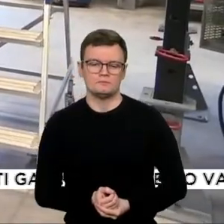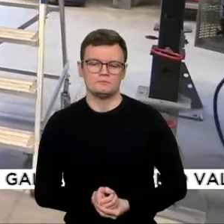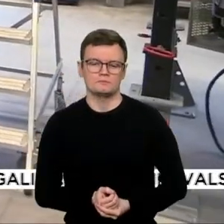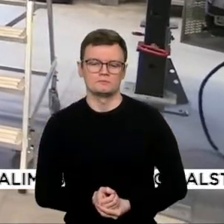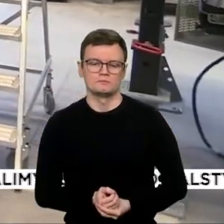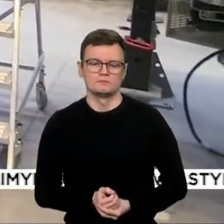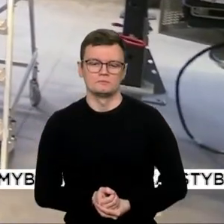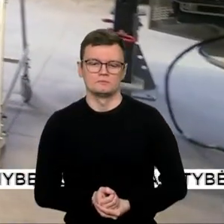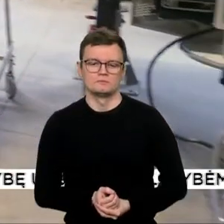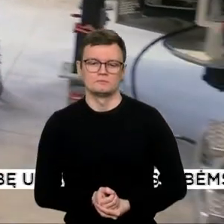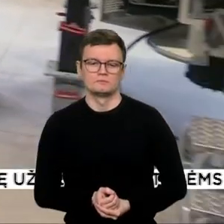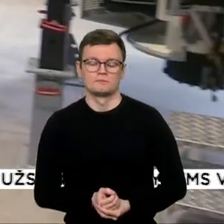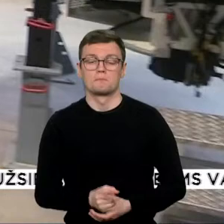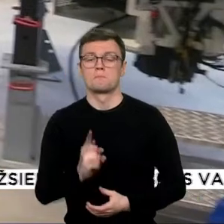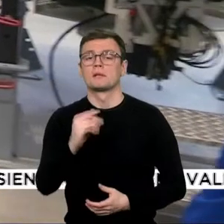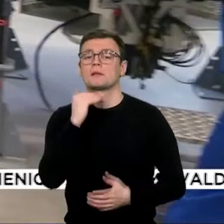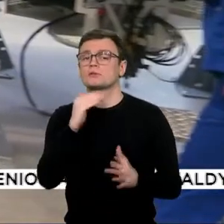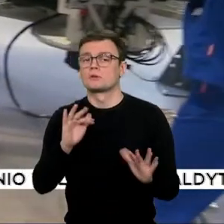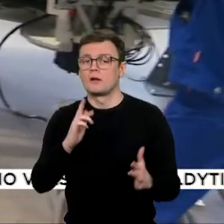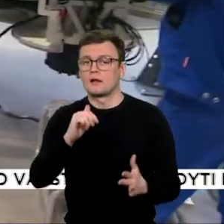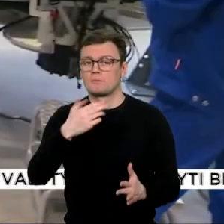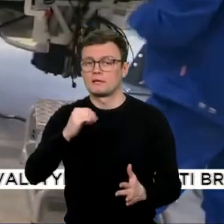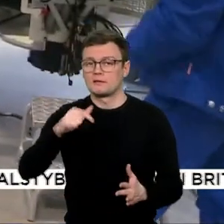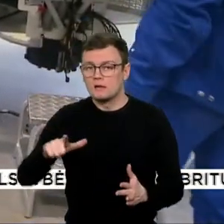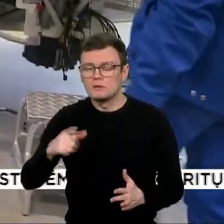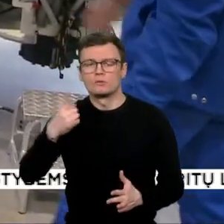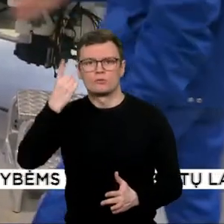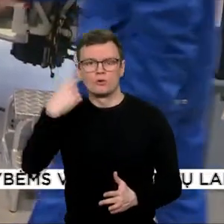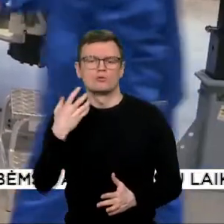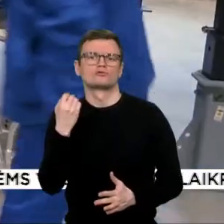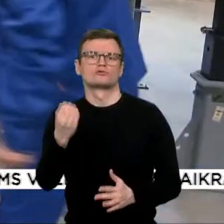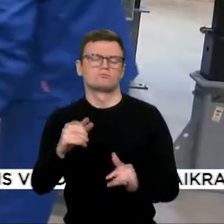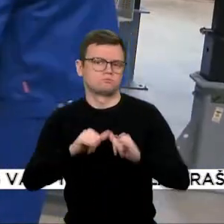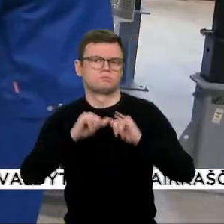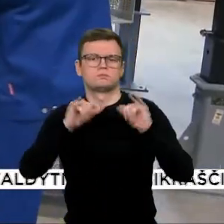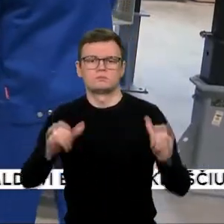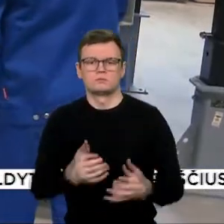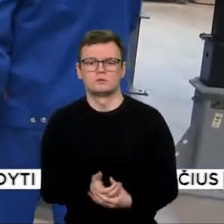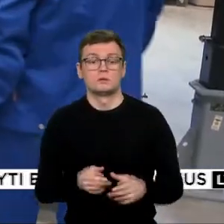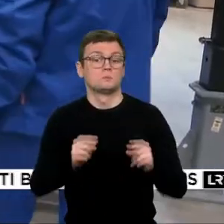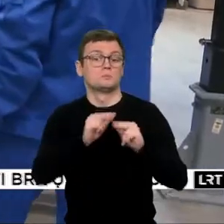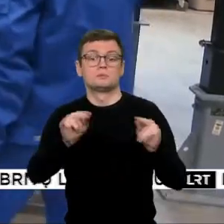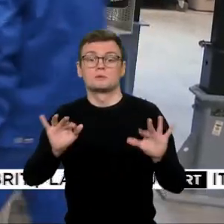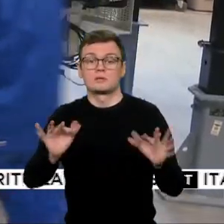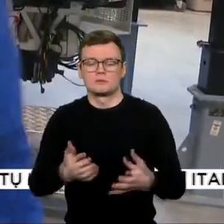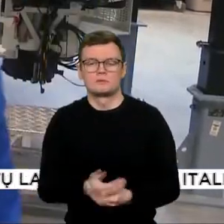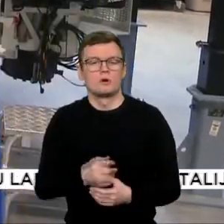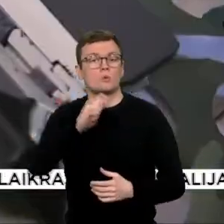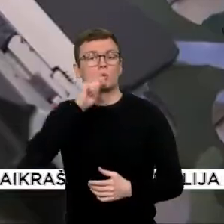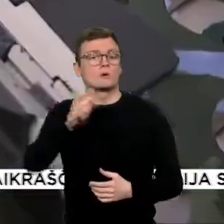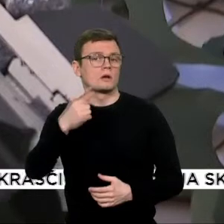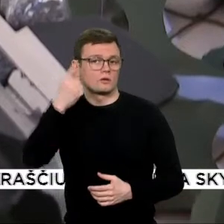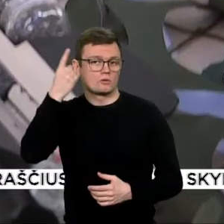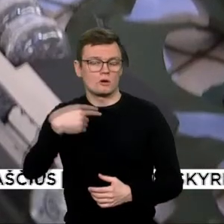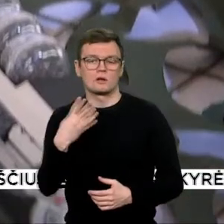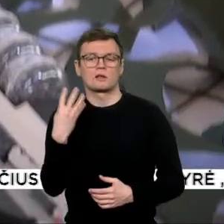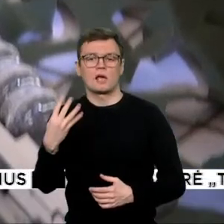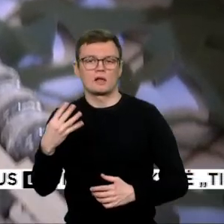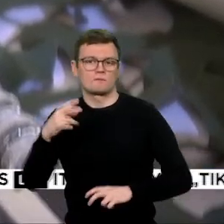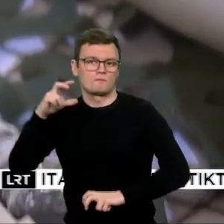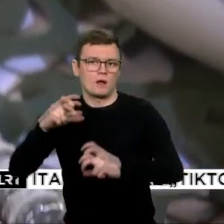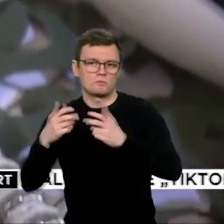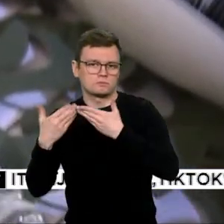Čiautam paaiščiau, rain metal pasryžusi ir dar didesniai plėtrai paskelbta, kad ir Ukrainoje žadom atidaryti ketras gamyklas.